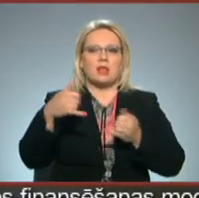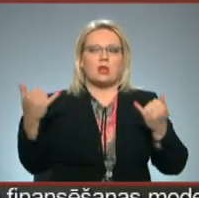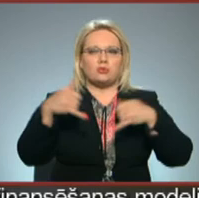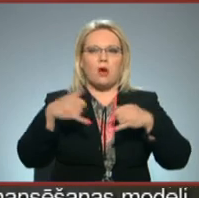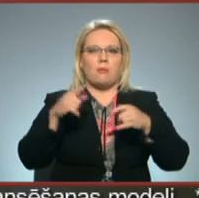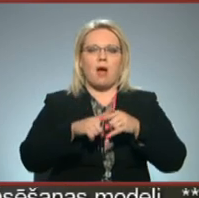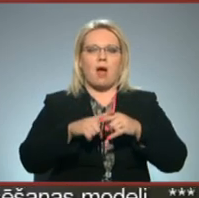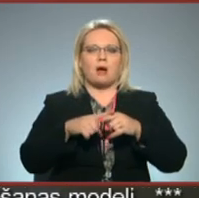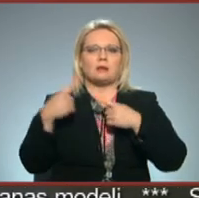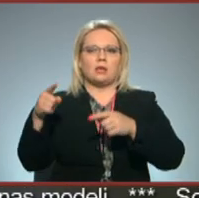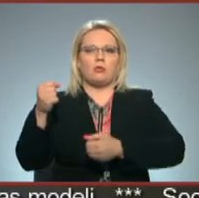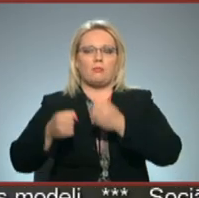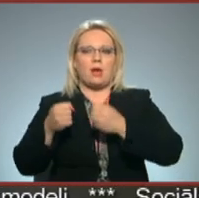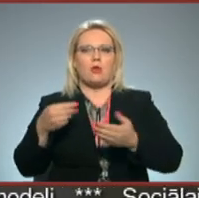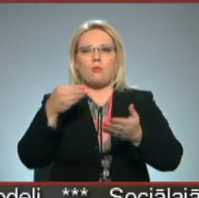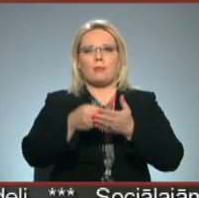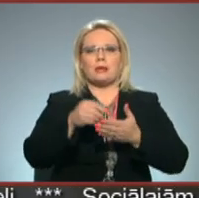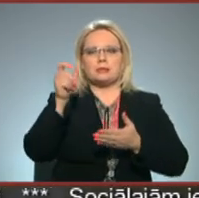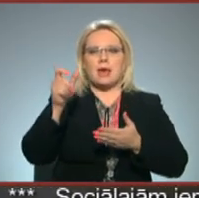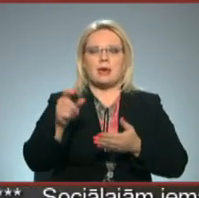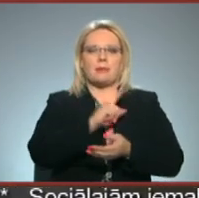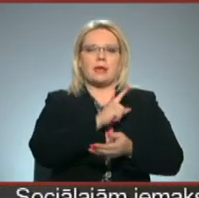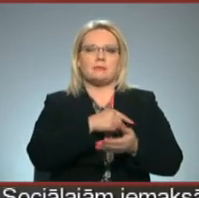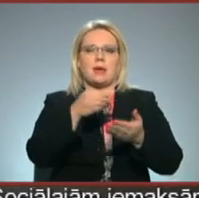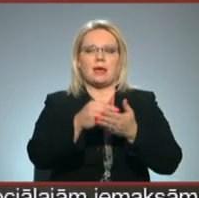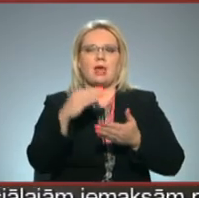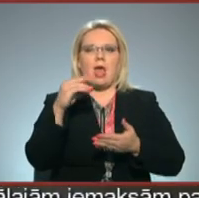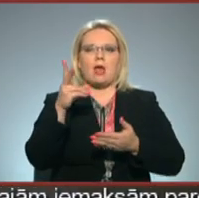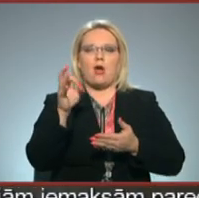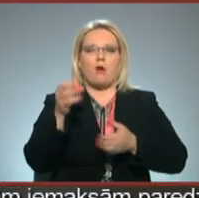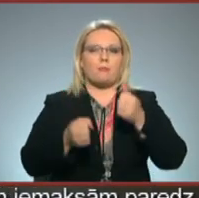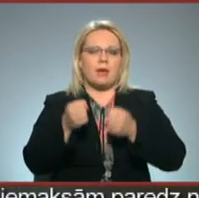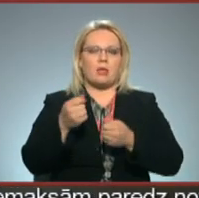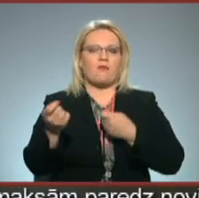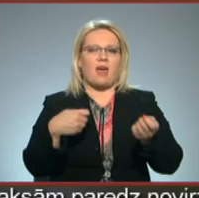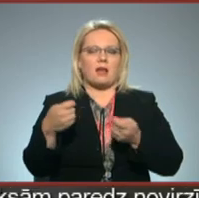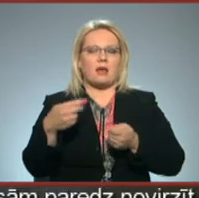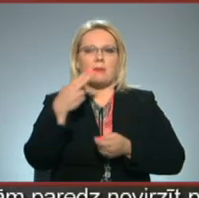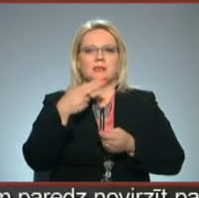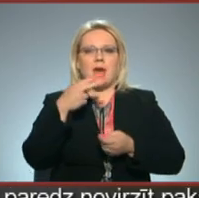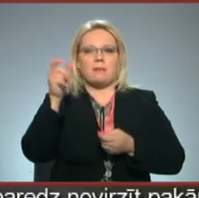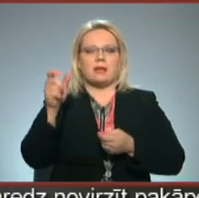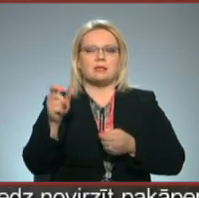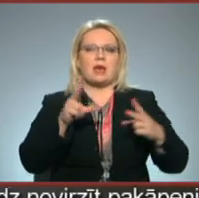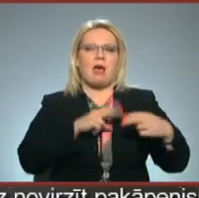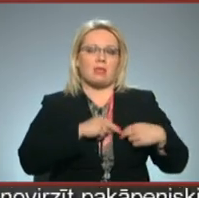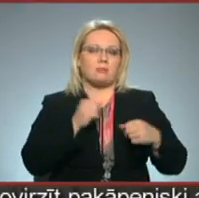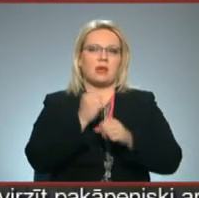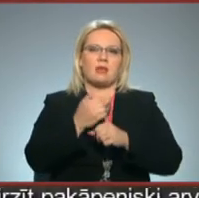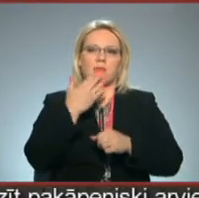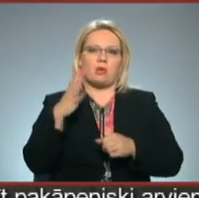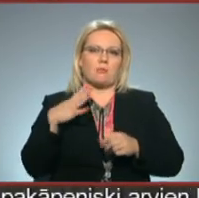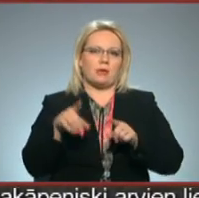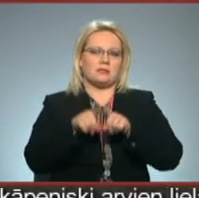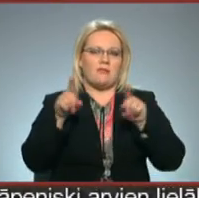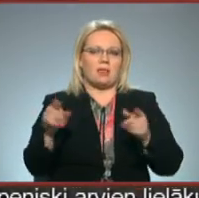ar konvenciālo. Tādajādi pircējiem ir iespēja iegādāties ekopienu arī veikalā, bet saimniecē gandarījums, ka darbs nav bijis veltīgs.